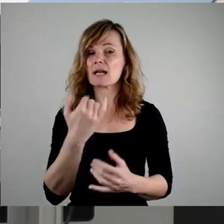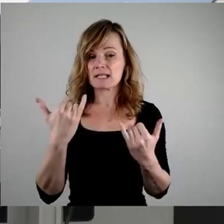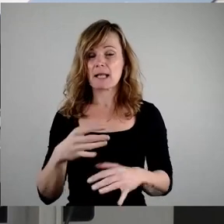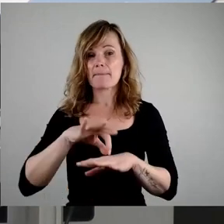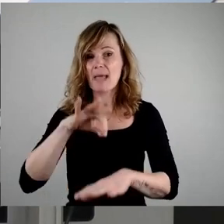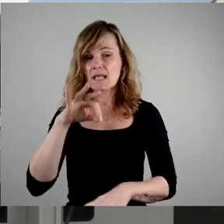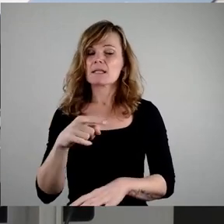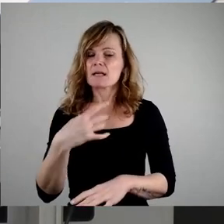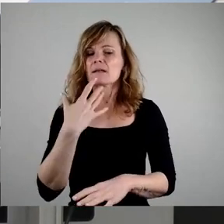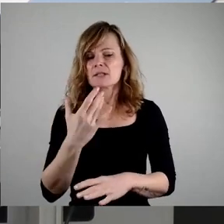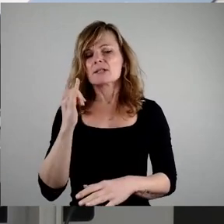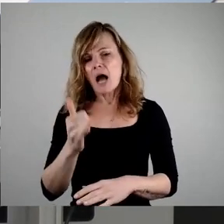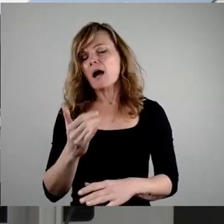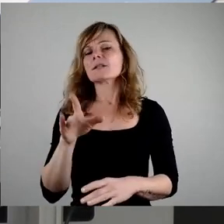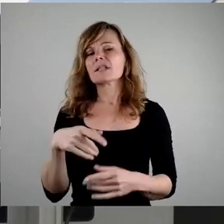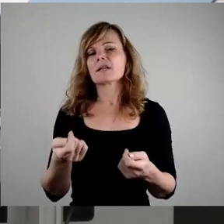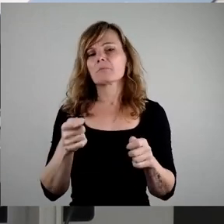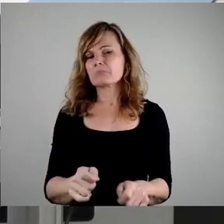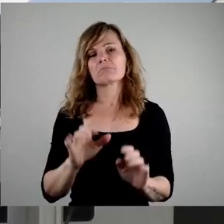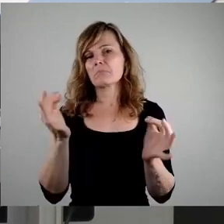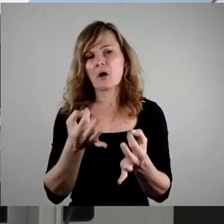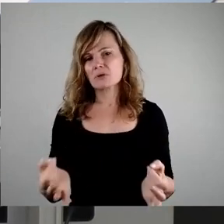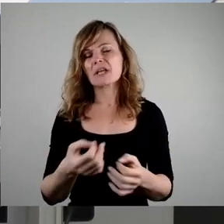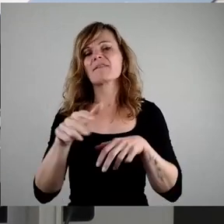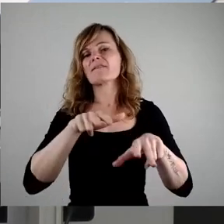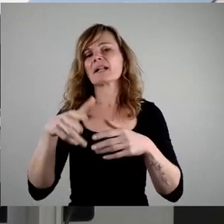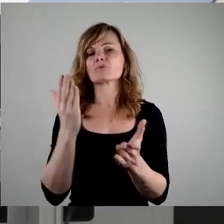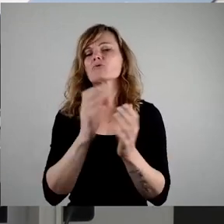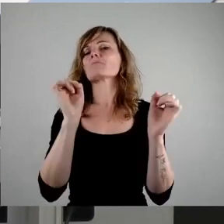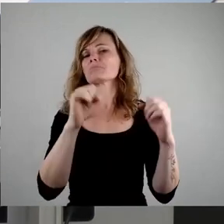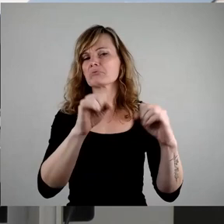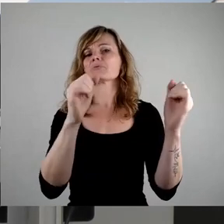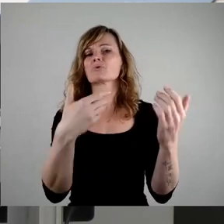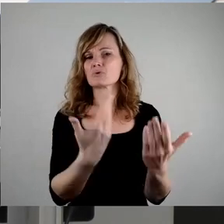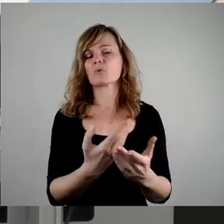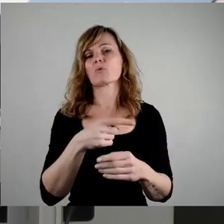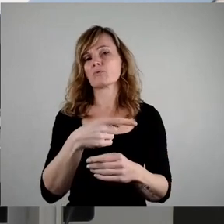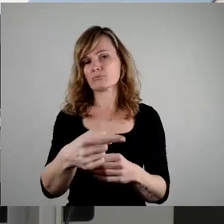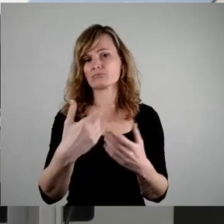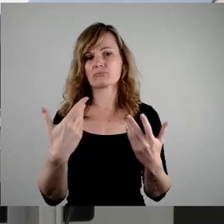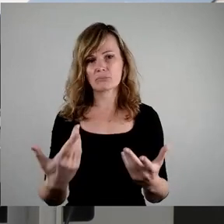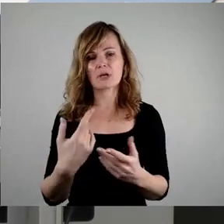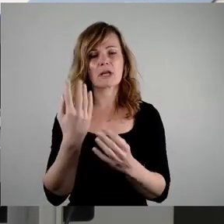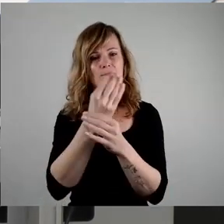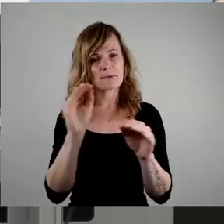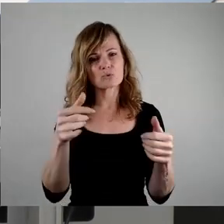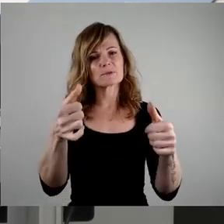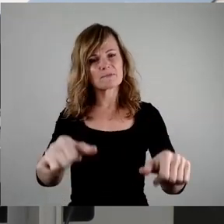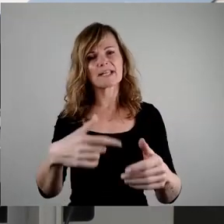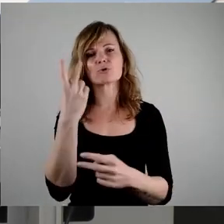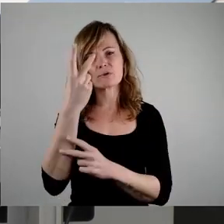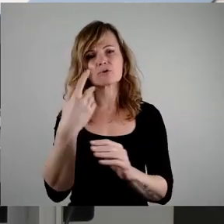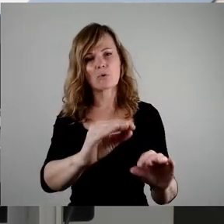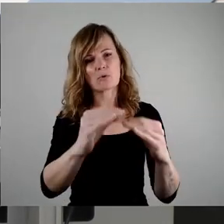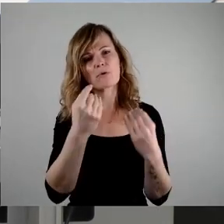beschließen wäre nicht nötig, denn die Verwaltung hätte dies ja bereits zugesagt und das wäre auch über die Informationspflicht geregelt. Nun ja, die Praxis